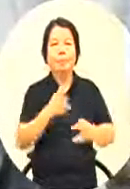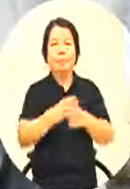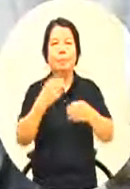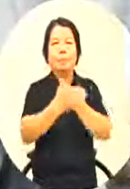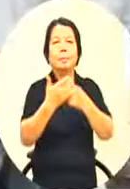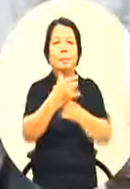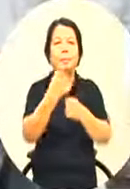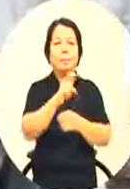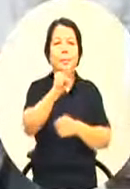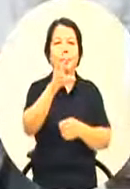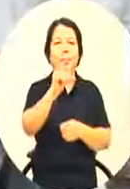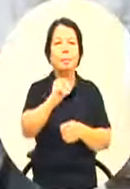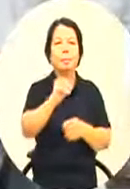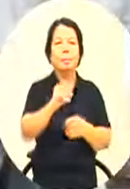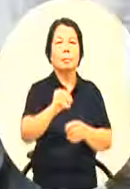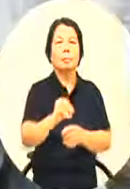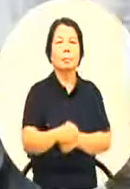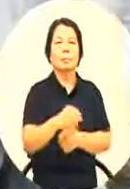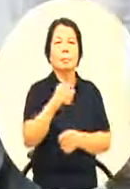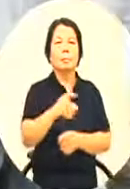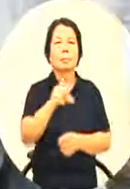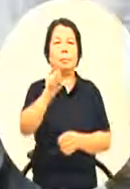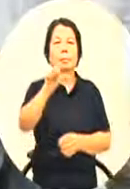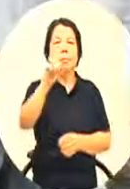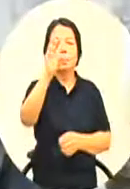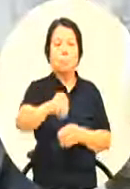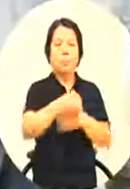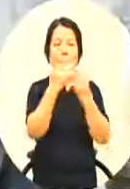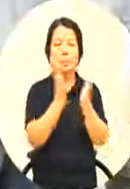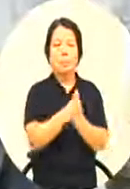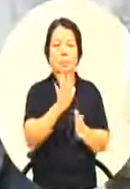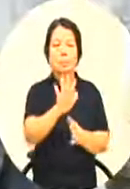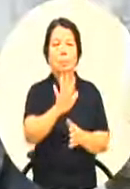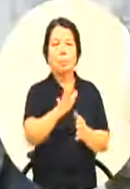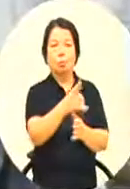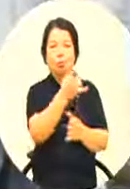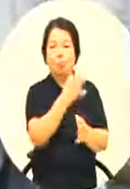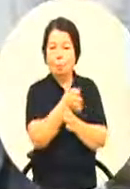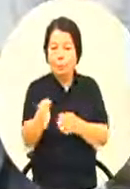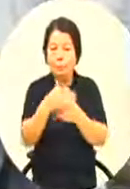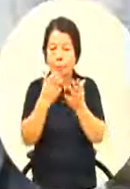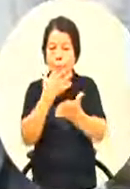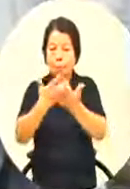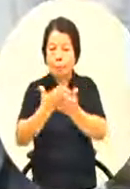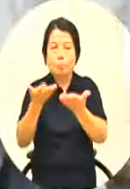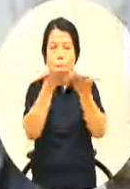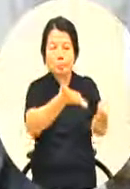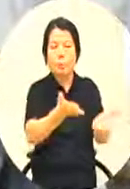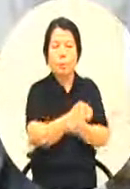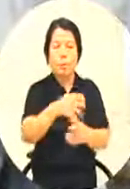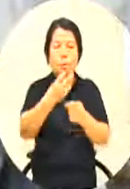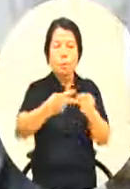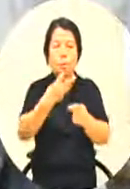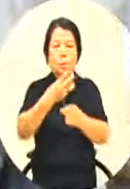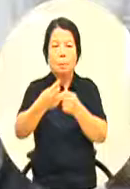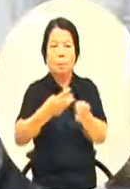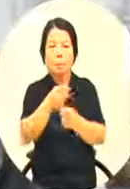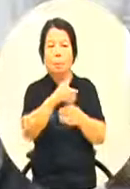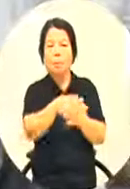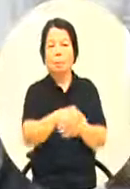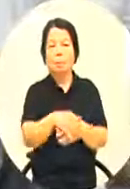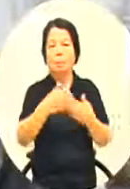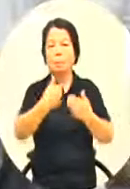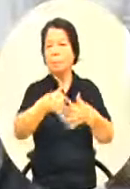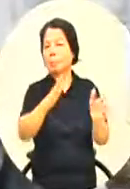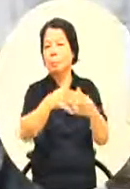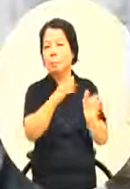买你就买十五万了要有钱乘你又拿一乘如果经过两年经过三年他真的就不要了那变成市